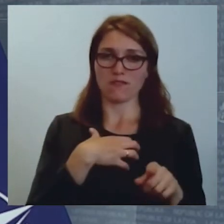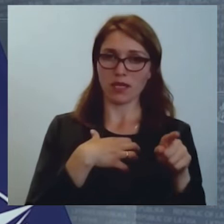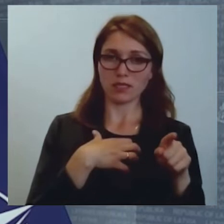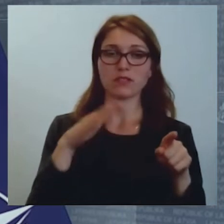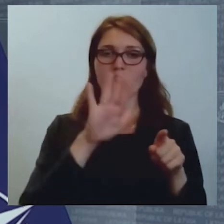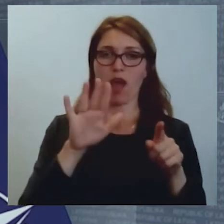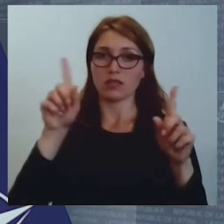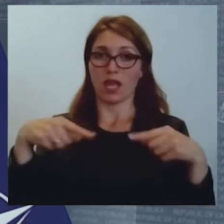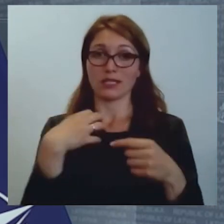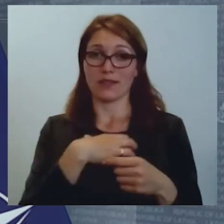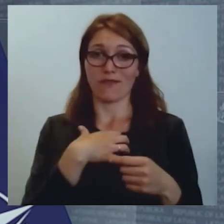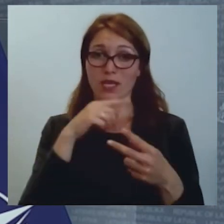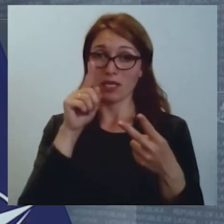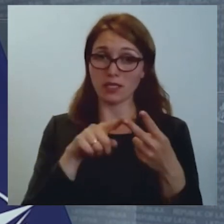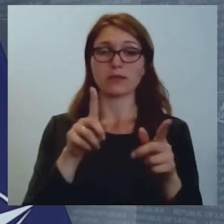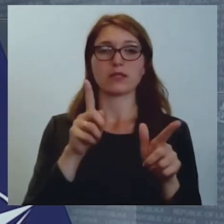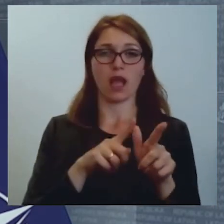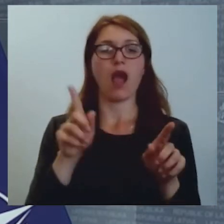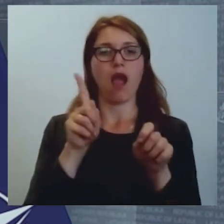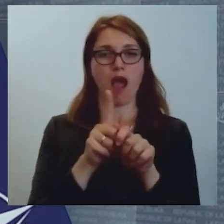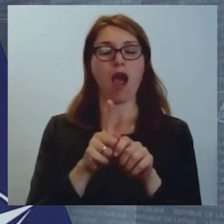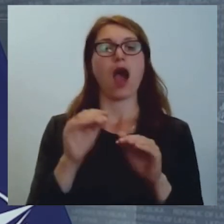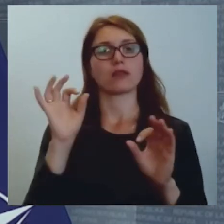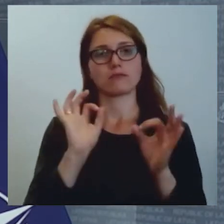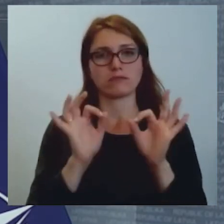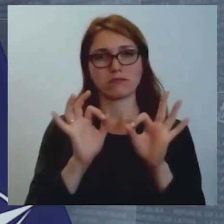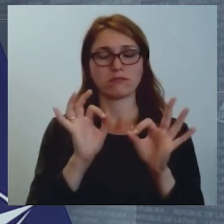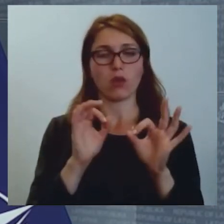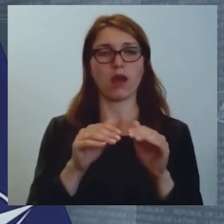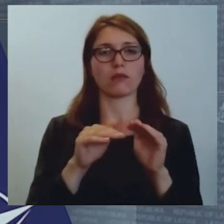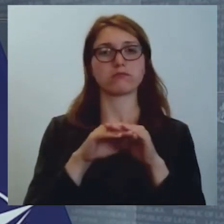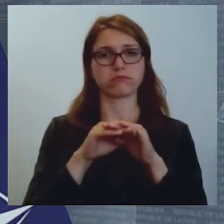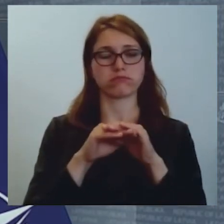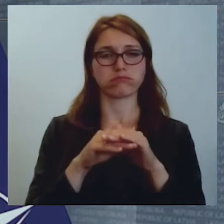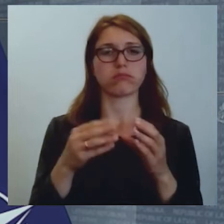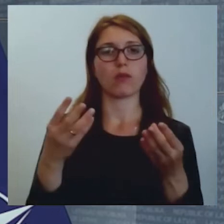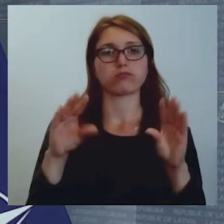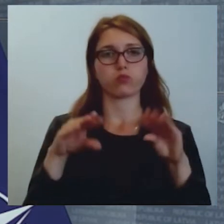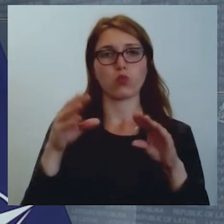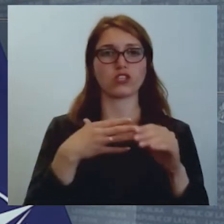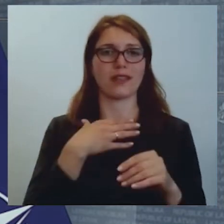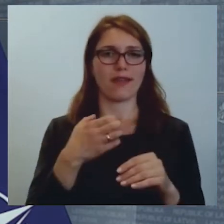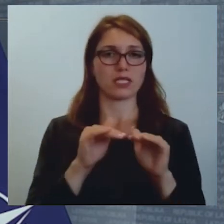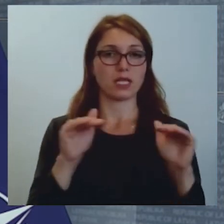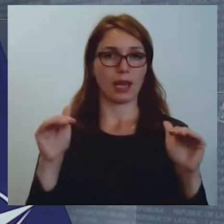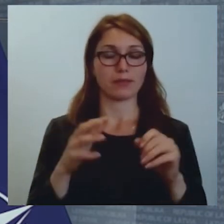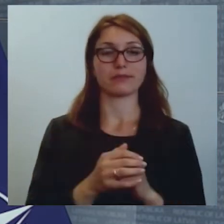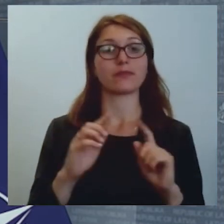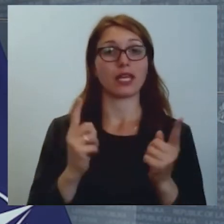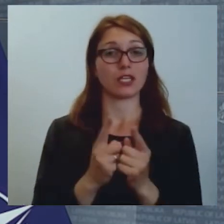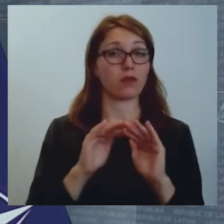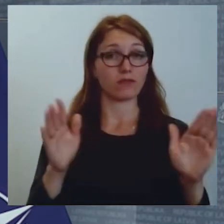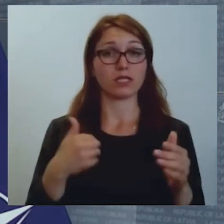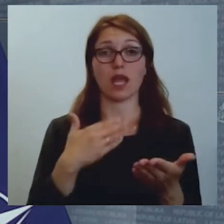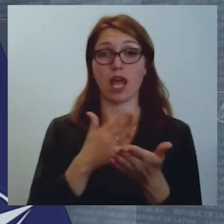gan samērīgi noturot budžeta deficītu līmeni. Tas būtu īsmā viss un gatavs esmu